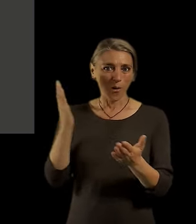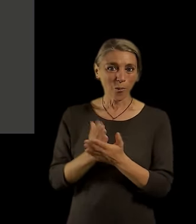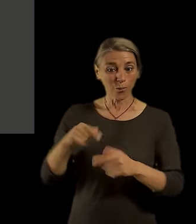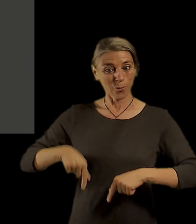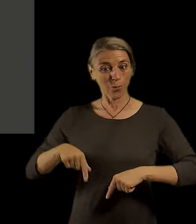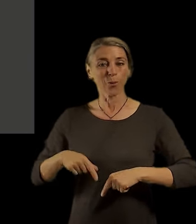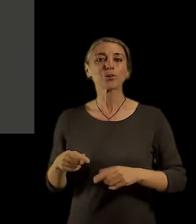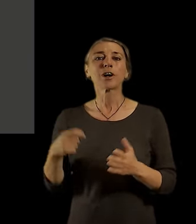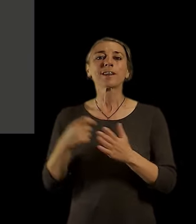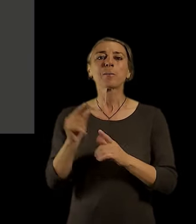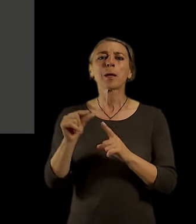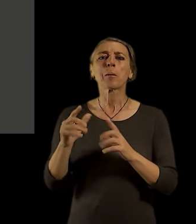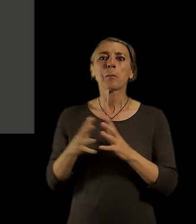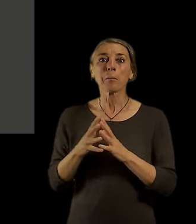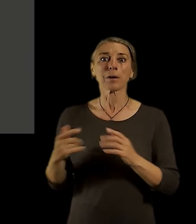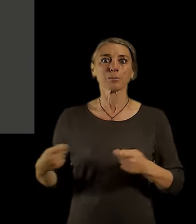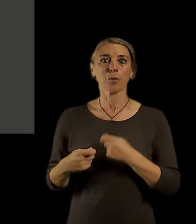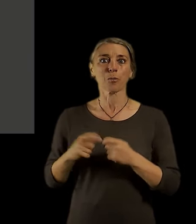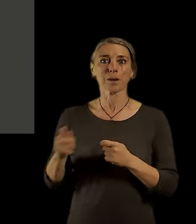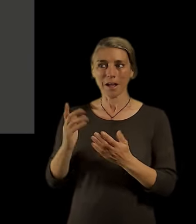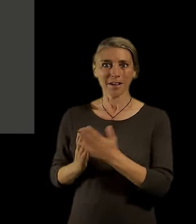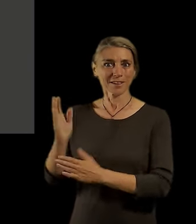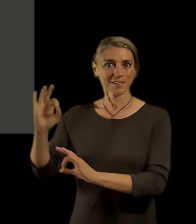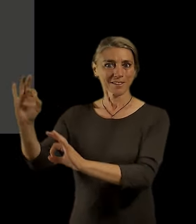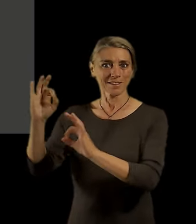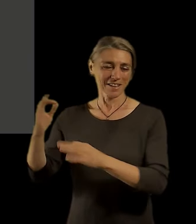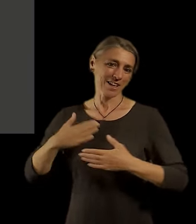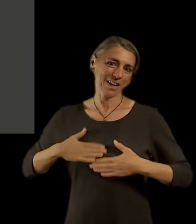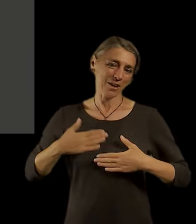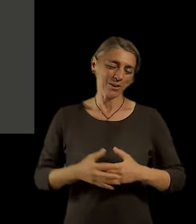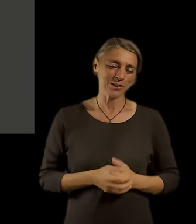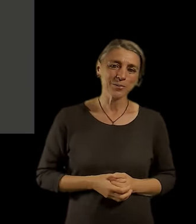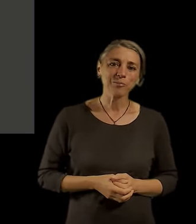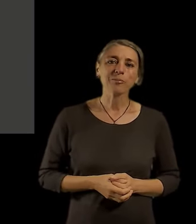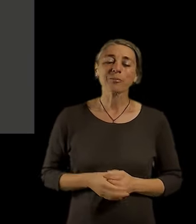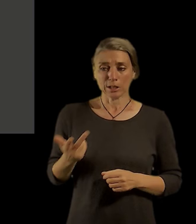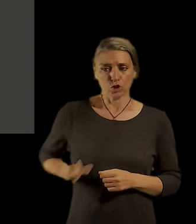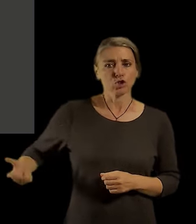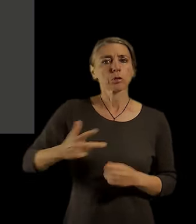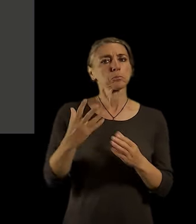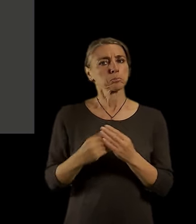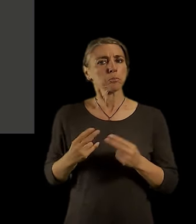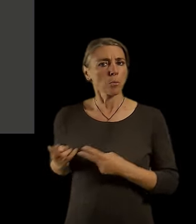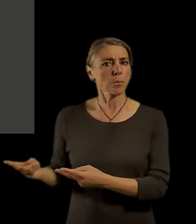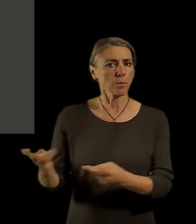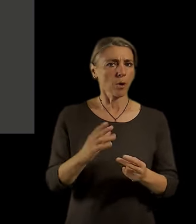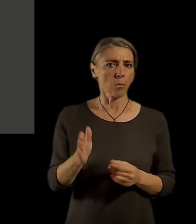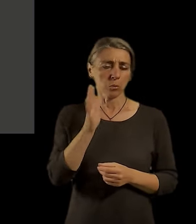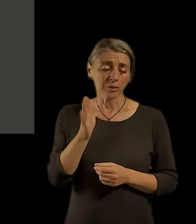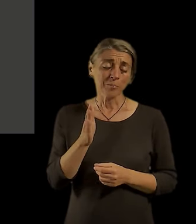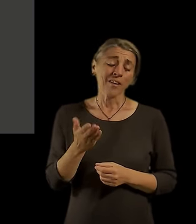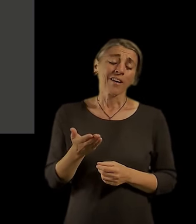A tak to proběhneme, to, co chceme sdělit, protože ono se zdá, že ta naše práce je trošku jako marná,